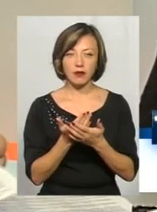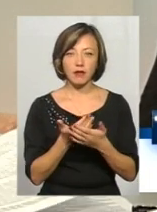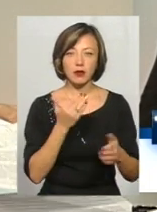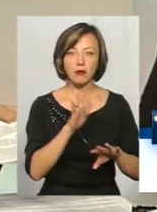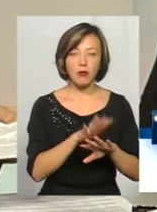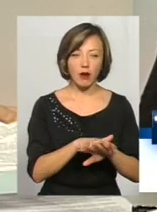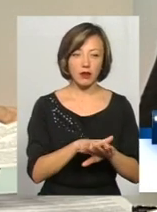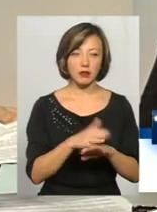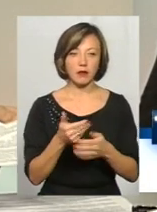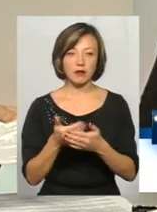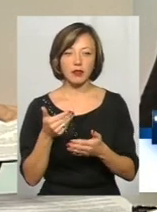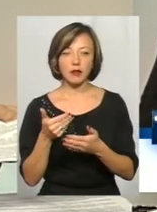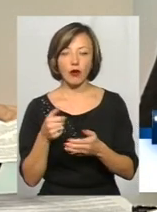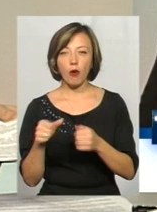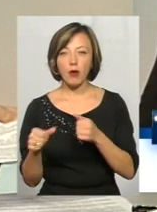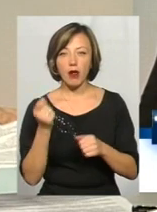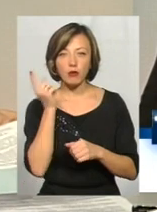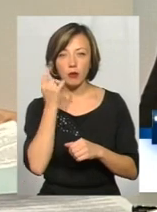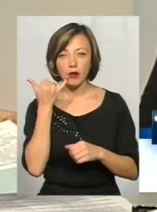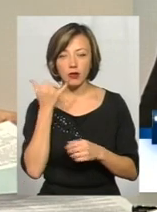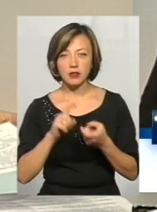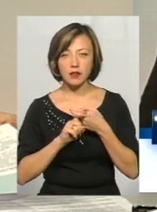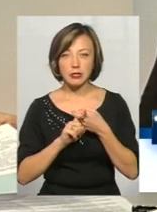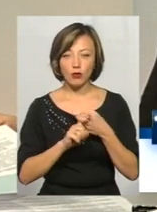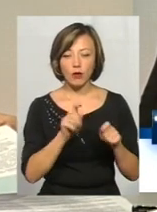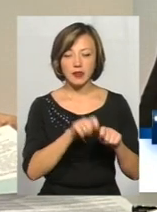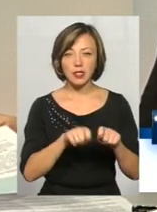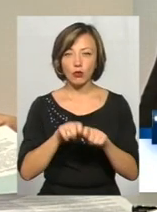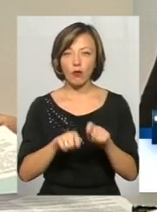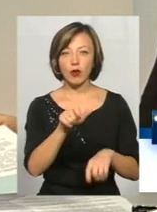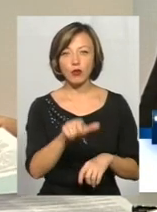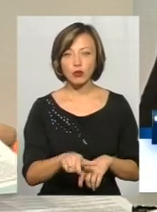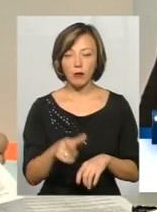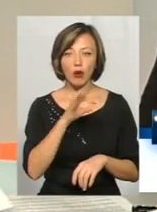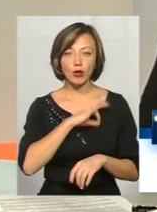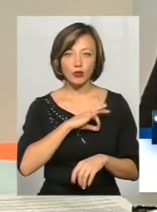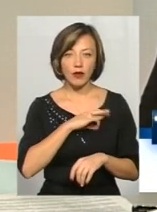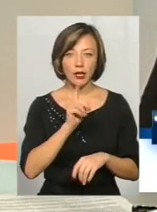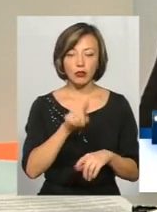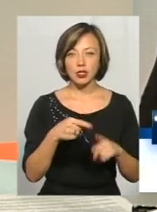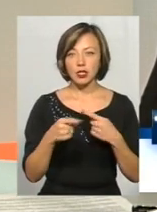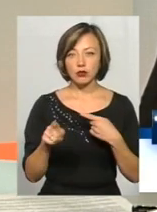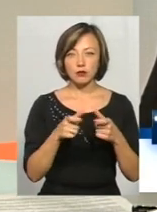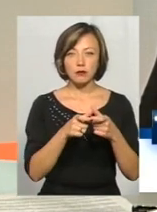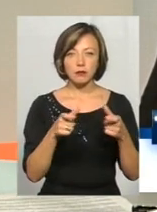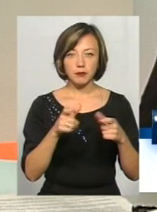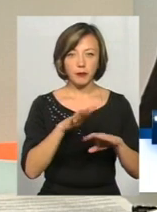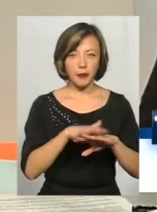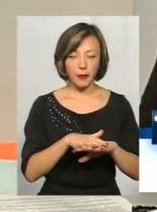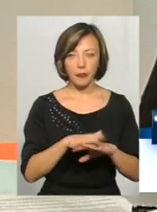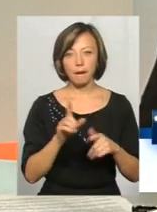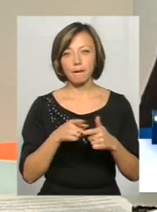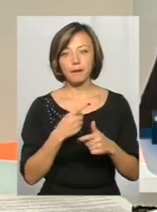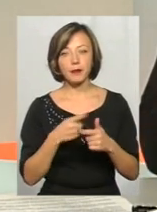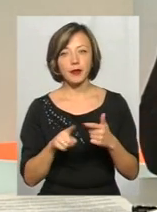банків, від операторів мобільного зв'язку, відслідковування особи, яка користувалась тою чи іншою карткою, банківською, чи